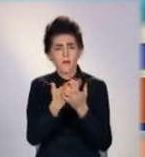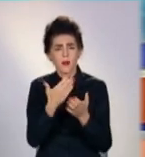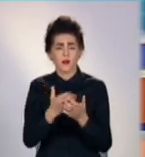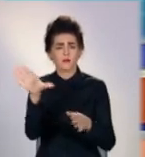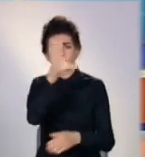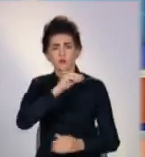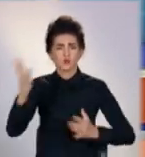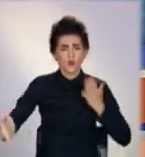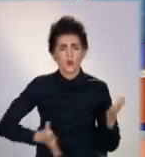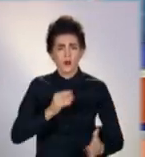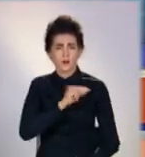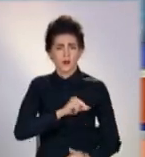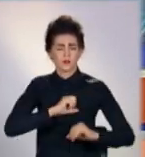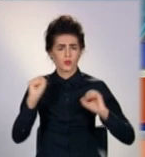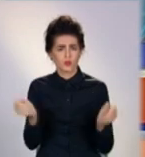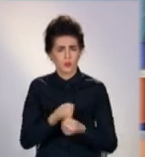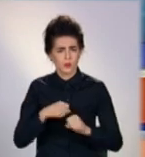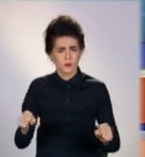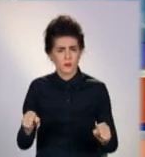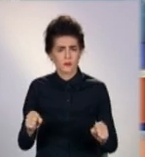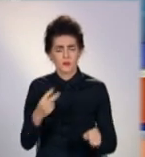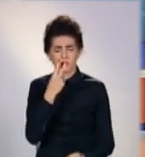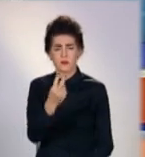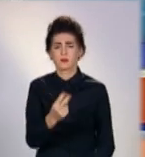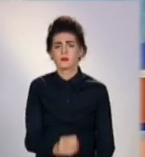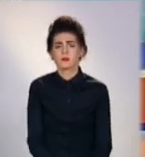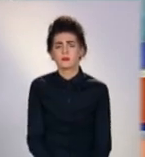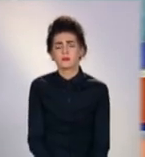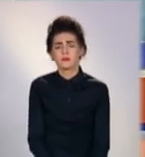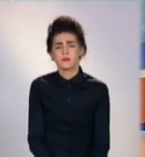заохотити працювати на швидкий. Що вийшло, дивіться далі.